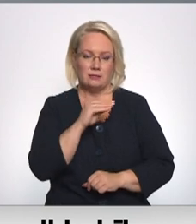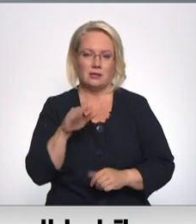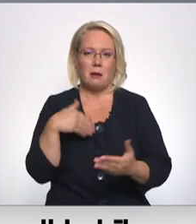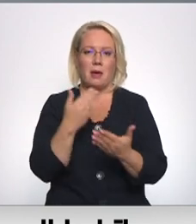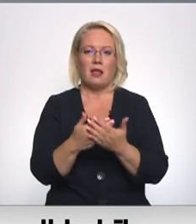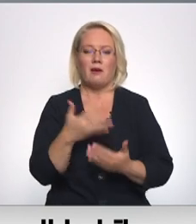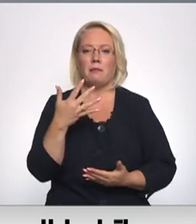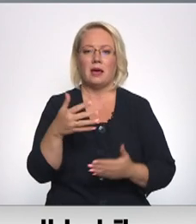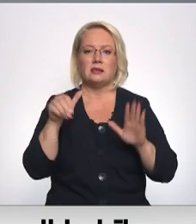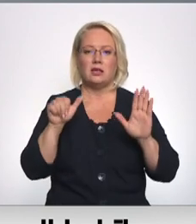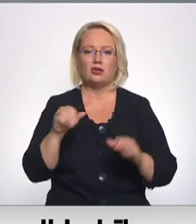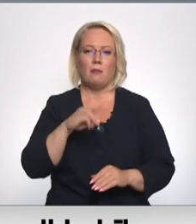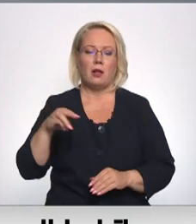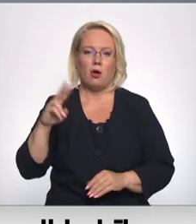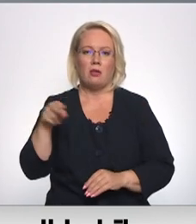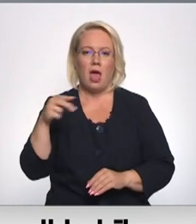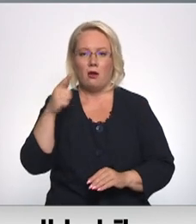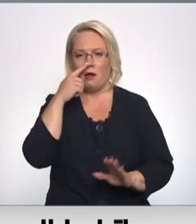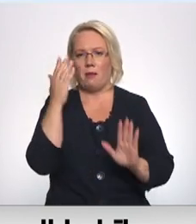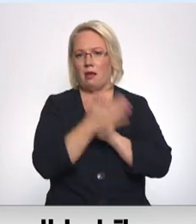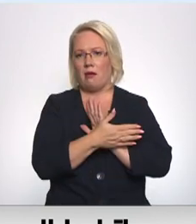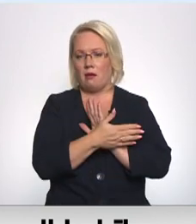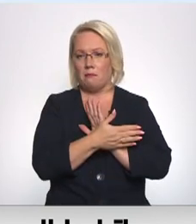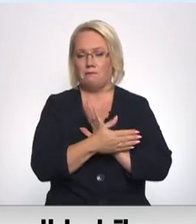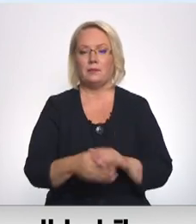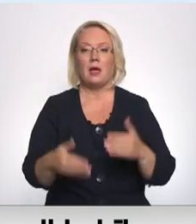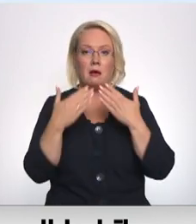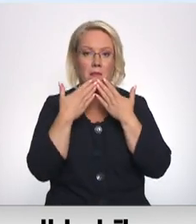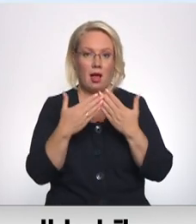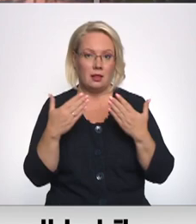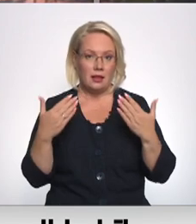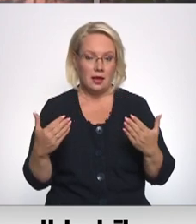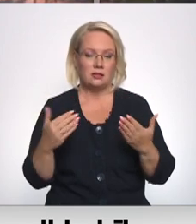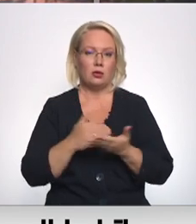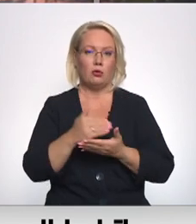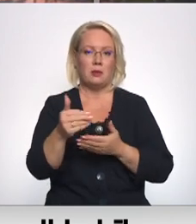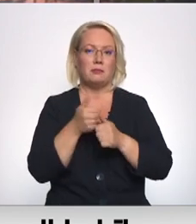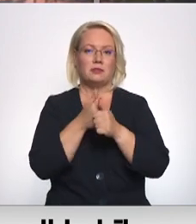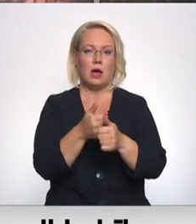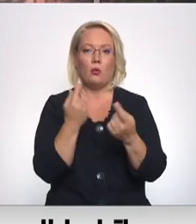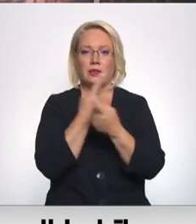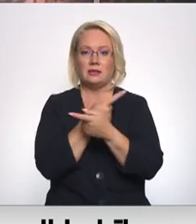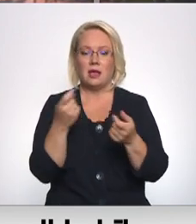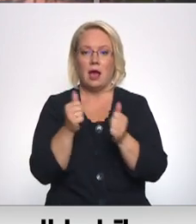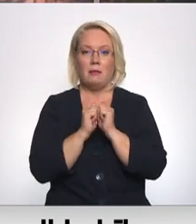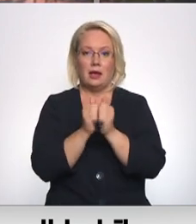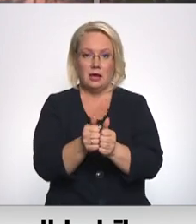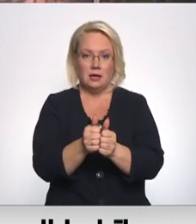miljonu eiro var arī vienkāršais atgirdēguna. Paldies tev, liels Vita. Turpināsim sakot ziņām līdzi.